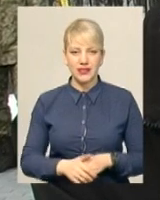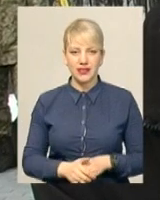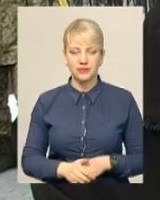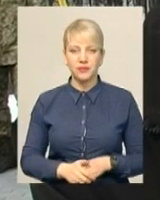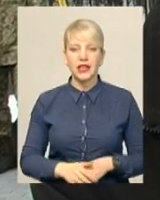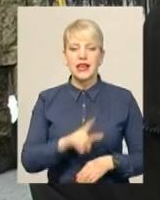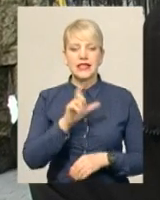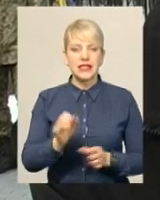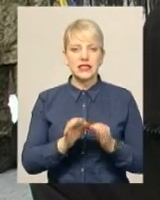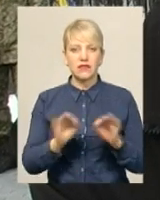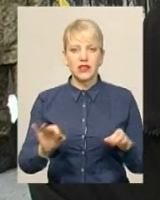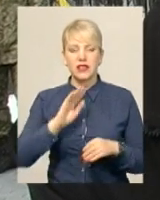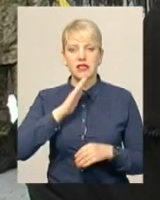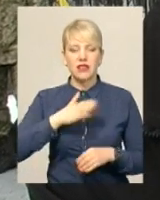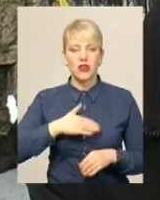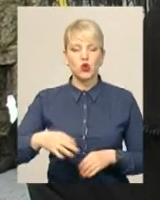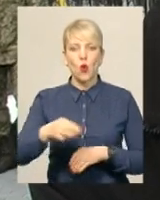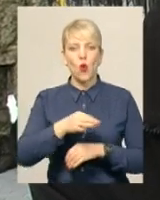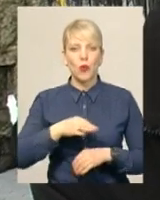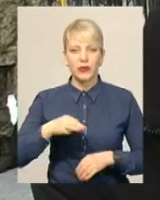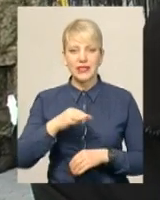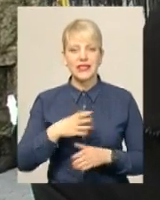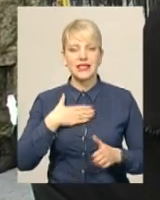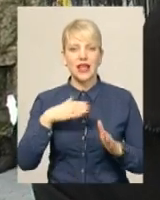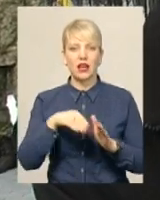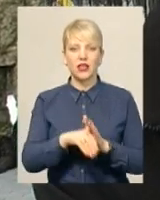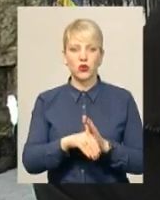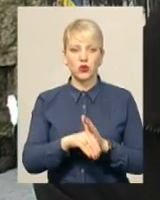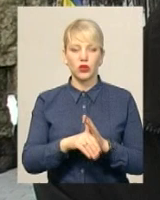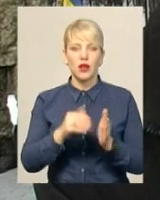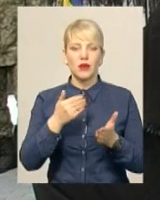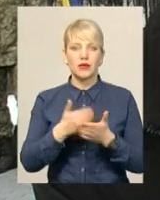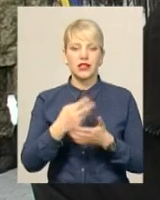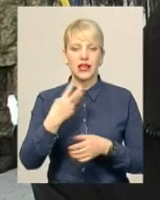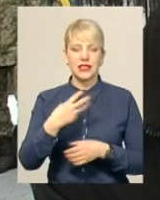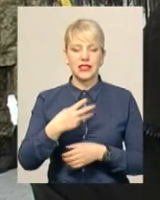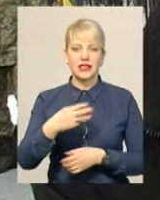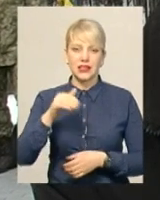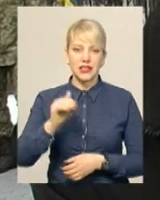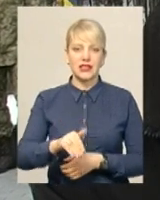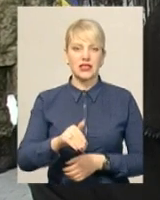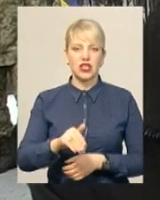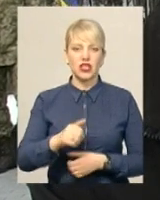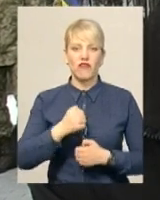За звільнення нашої області загинуло біля 30 тисяч